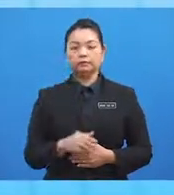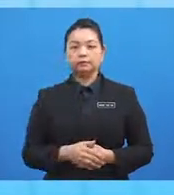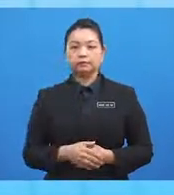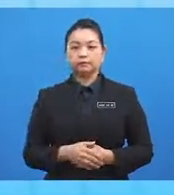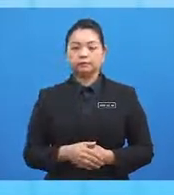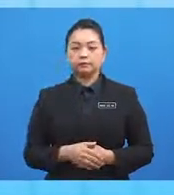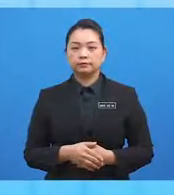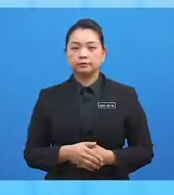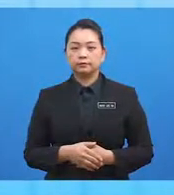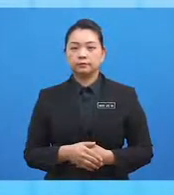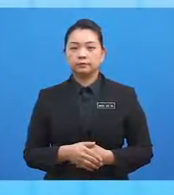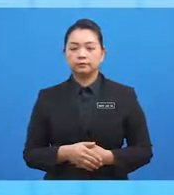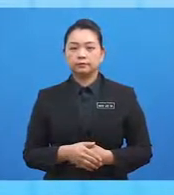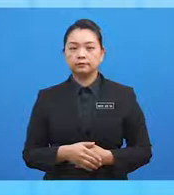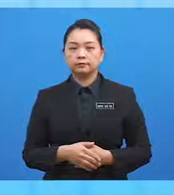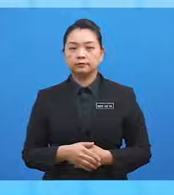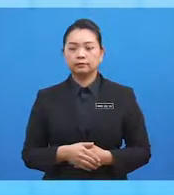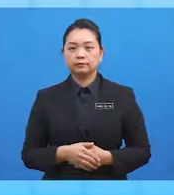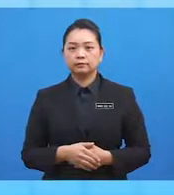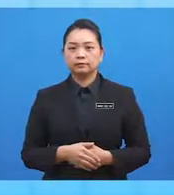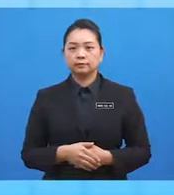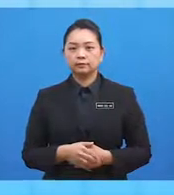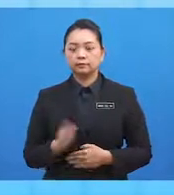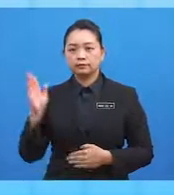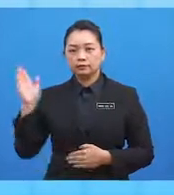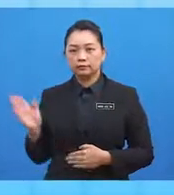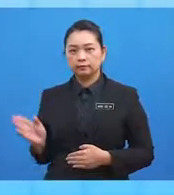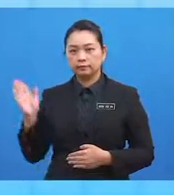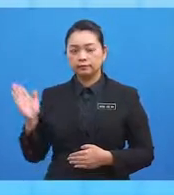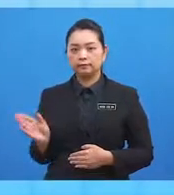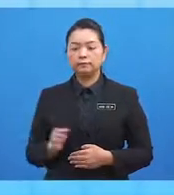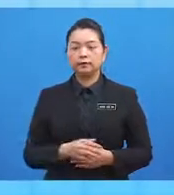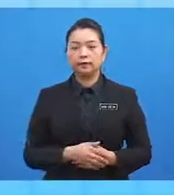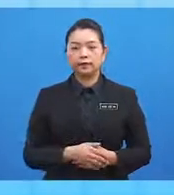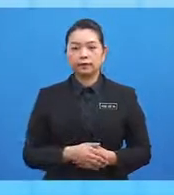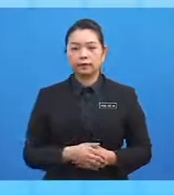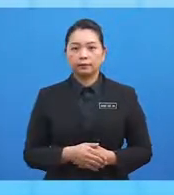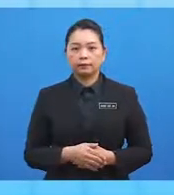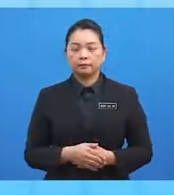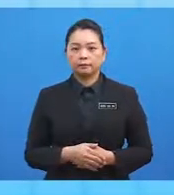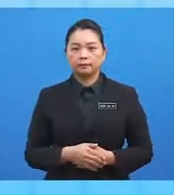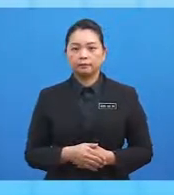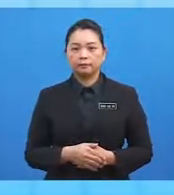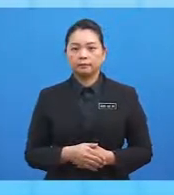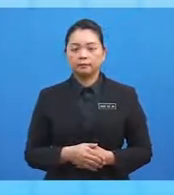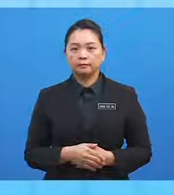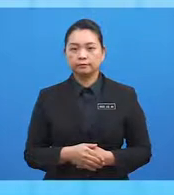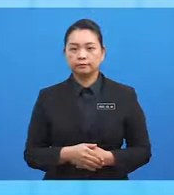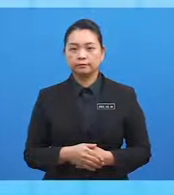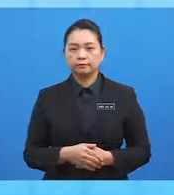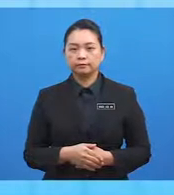bacaan 100 darjah timur digunakan untuk menunjukkan kedudukan garis